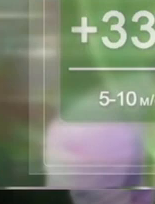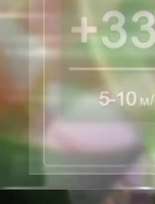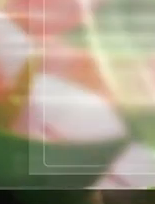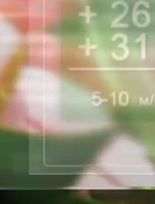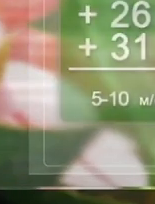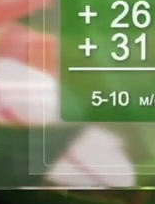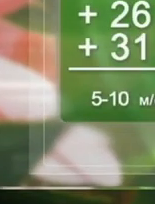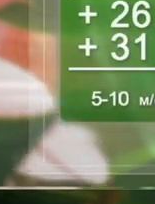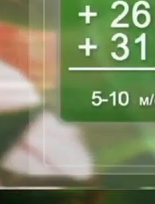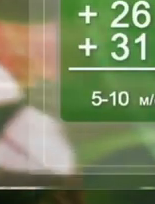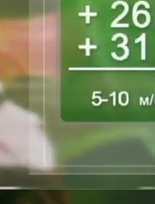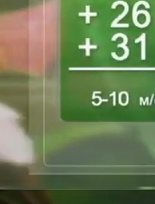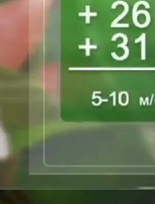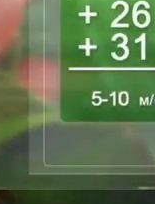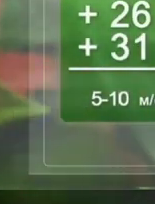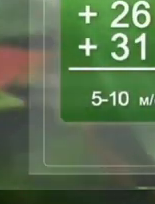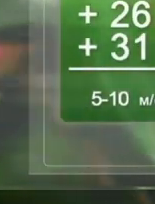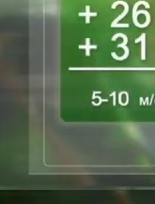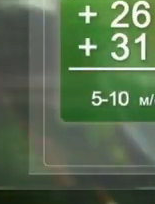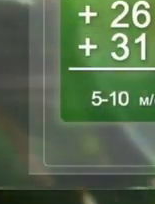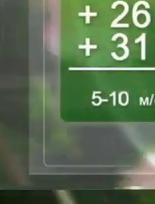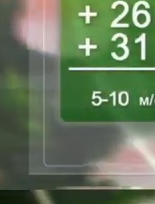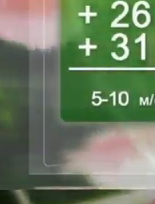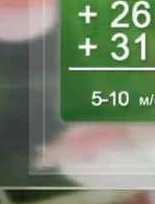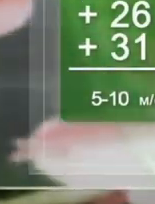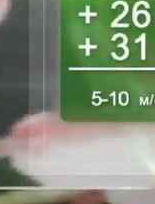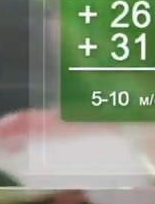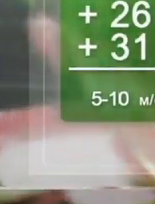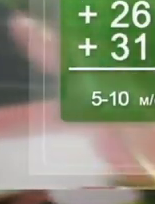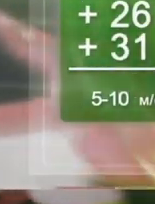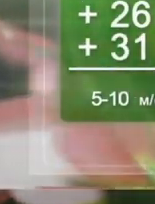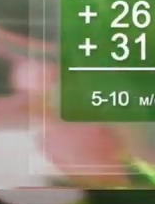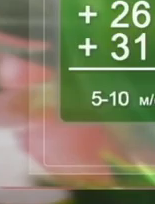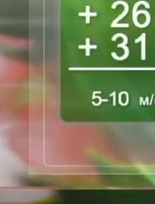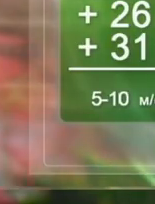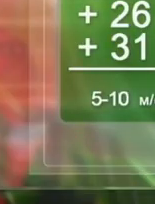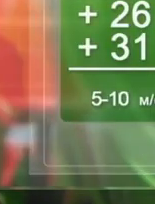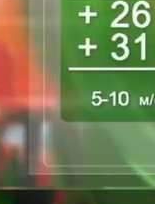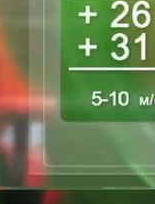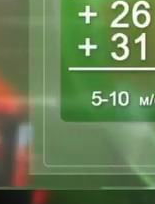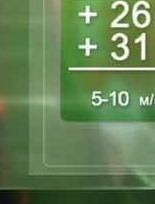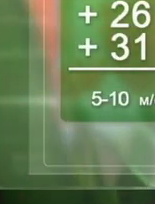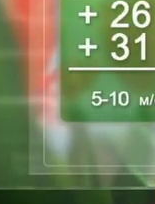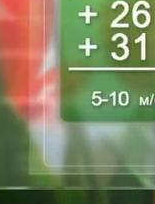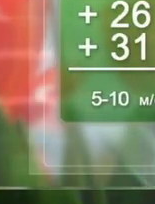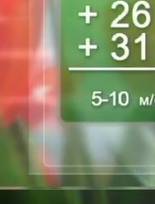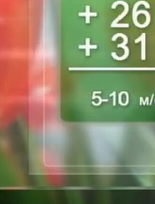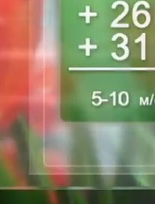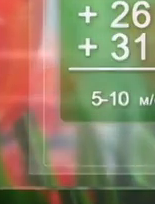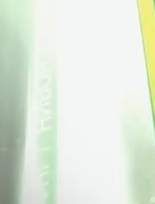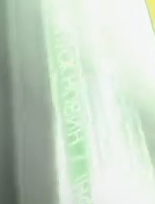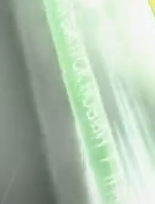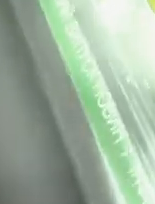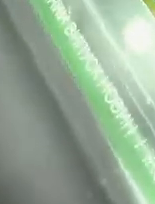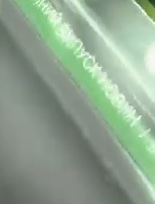Далі про погоду. Ймовірні короткочасні дощі та навіть грози. Лише вночі 25 та 26 липня без опадів.